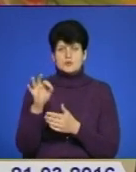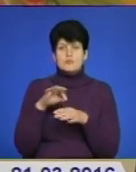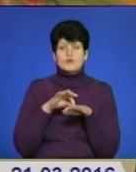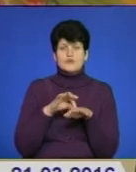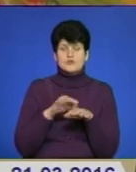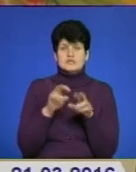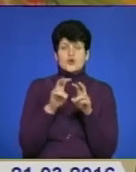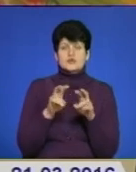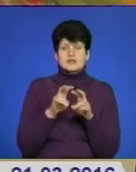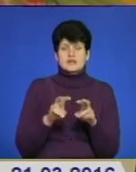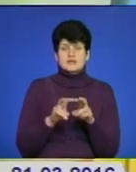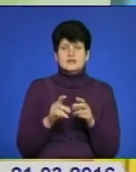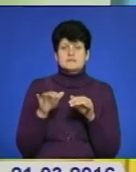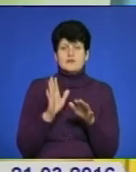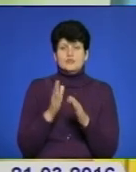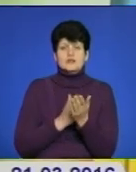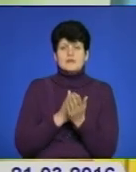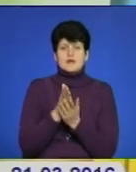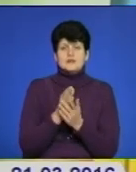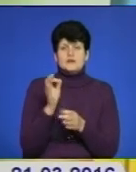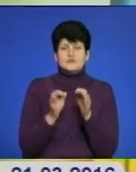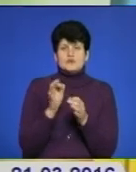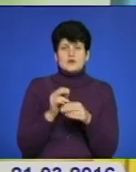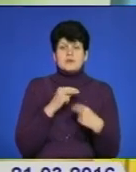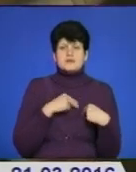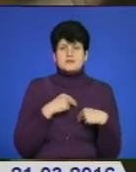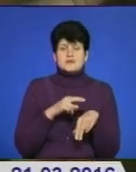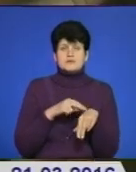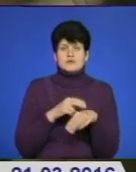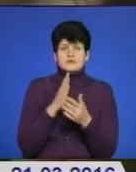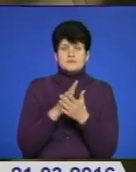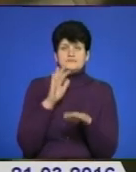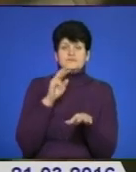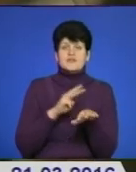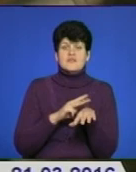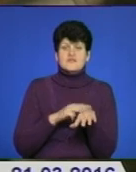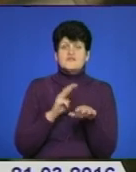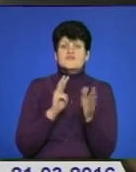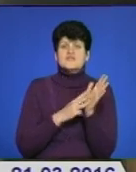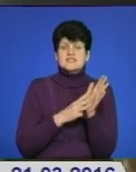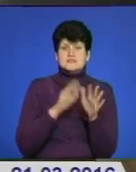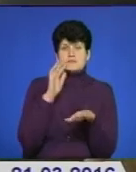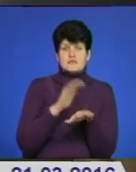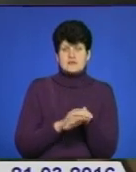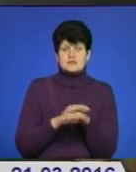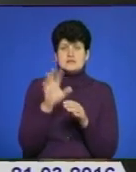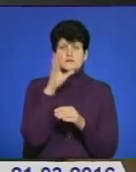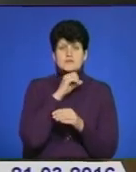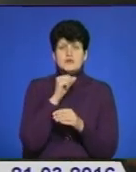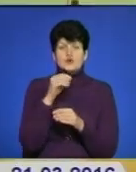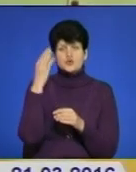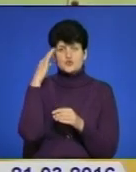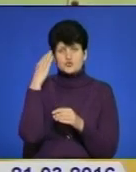розслідування, справа буде направлена до суду. Працівники поліції задокументували вісім фактів викрадення чужого майна та перевіряють причетність